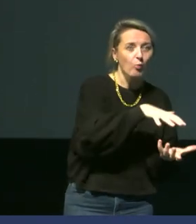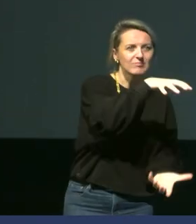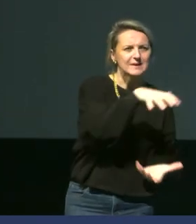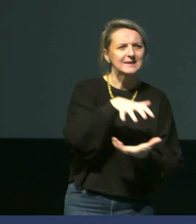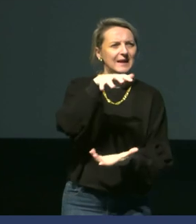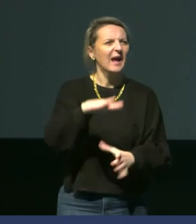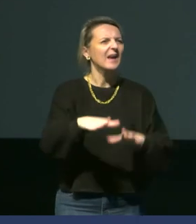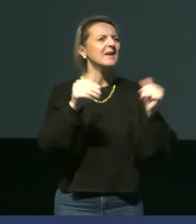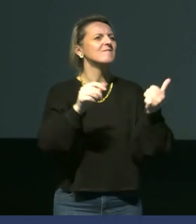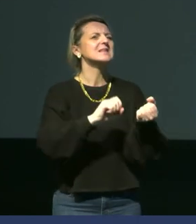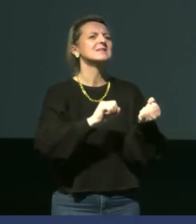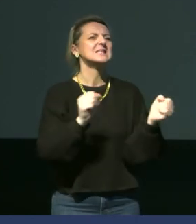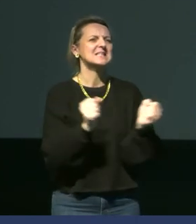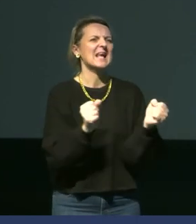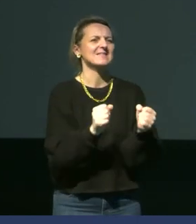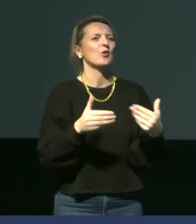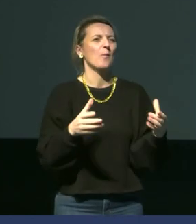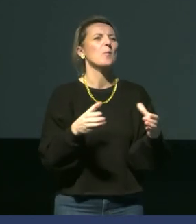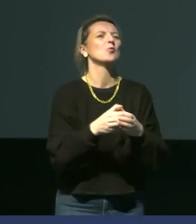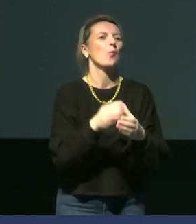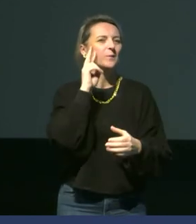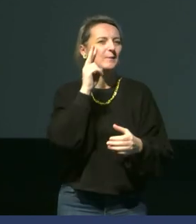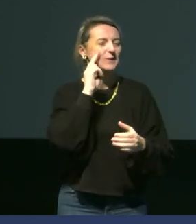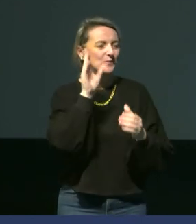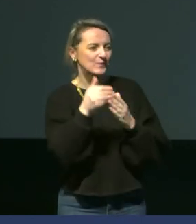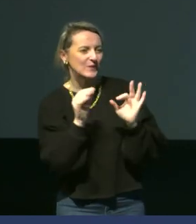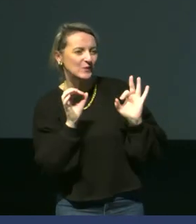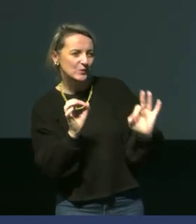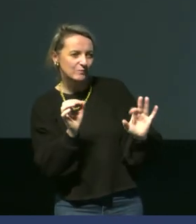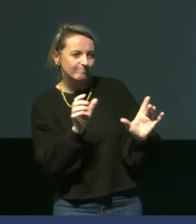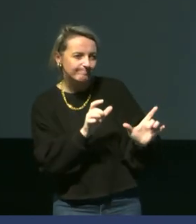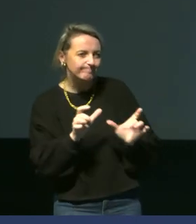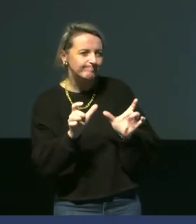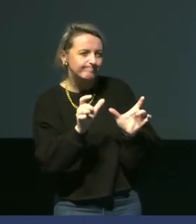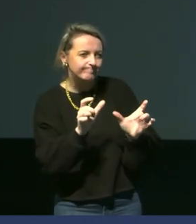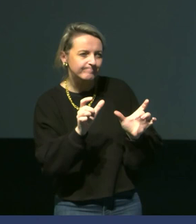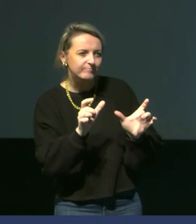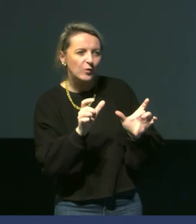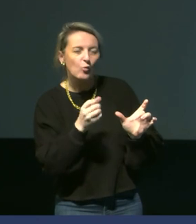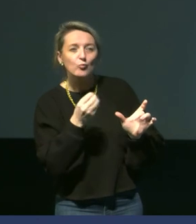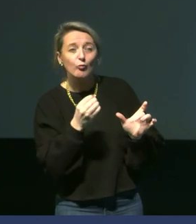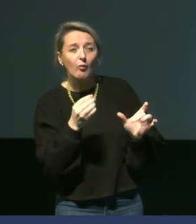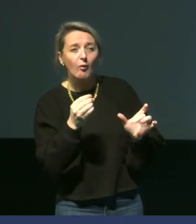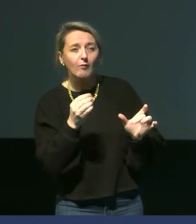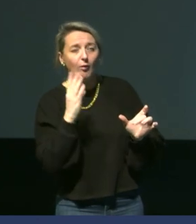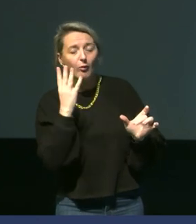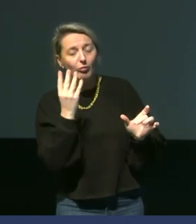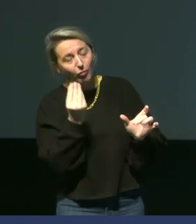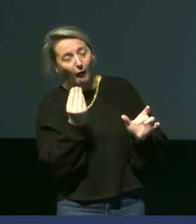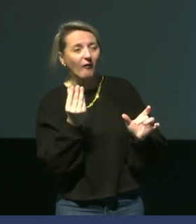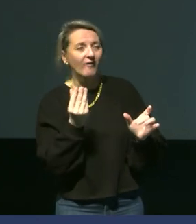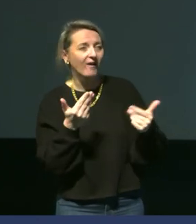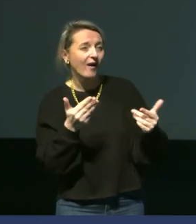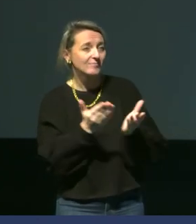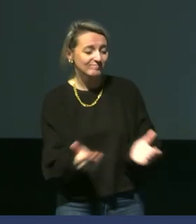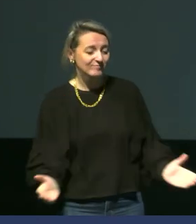stress. sont quand même des individus coloniaux. Ils entendaient la colonie juste à côté et puis la plupart du temps, ils dormaient. Ils dormaient dans